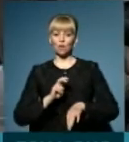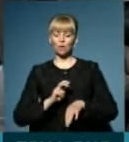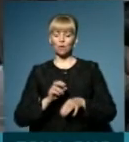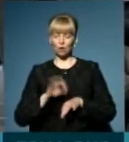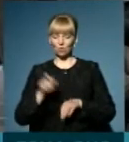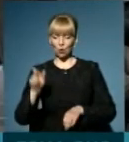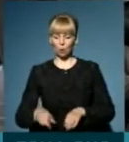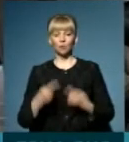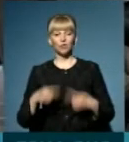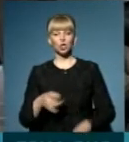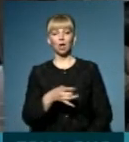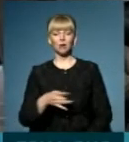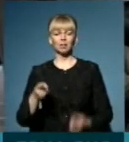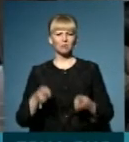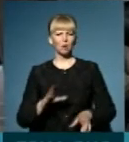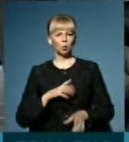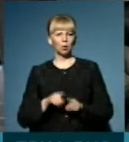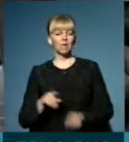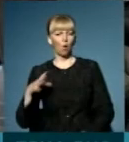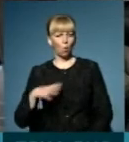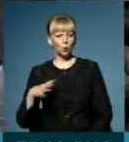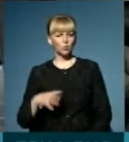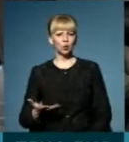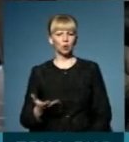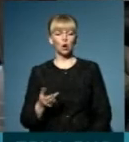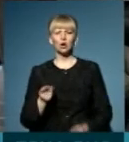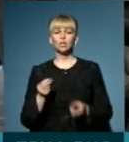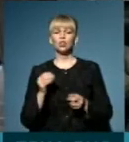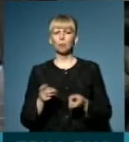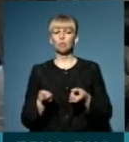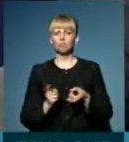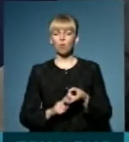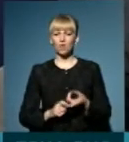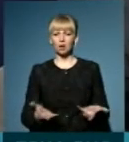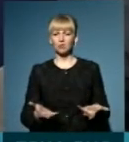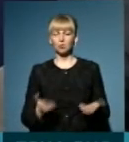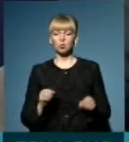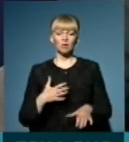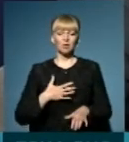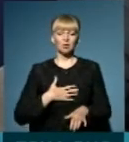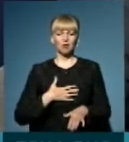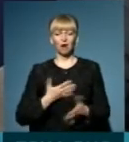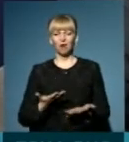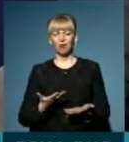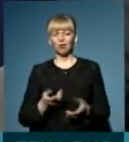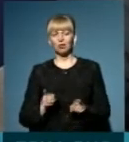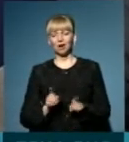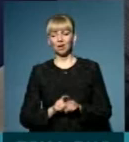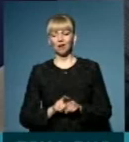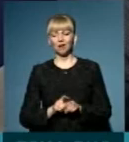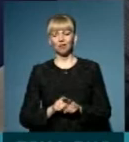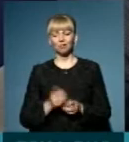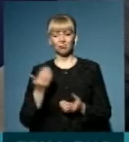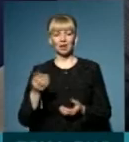районах, насправді, було якесь таке очікування, з чим вона пов'язана, можливо, це наше таке інертність мислення, ну, їх